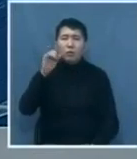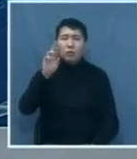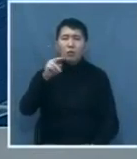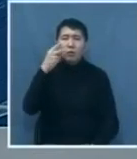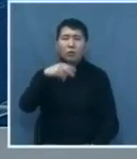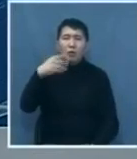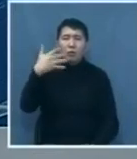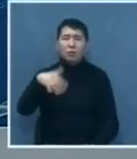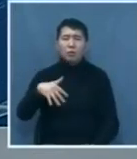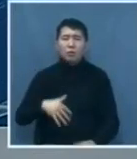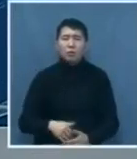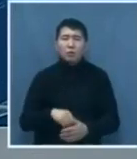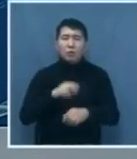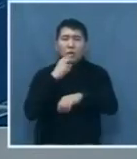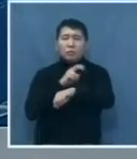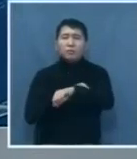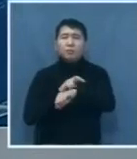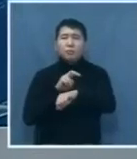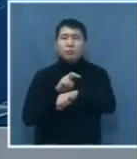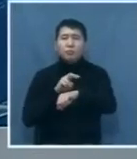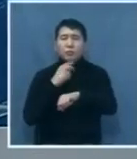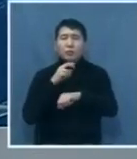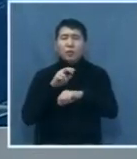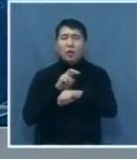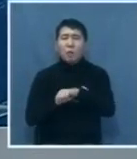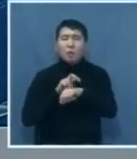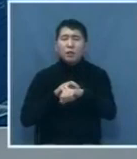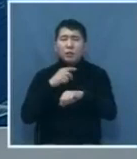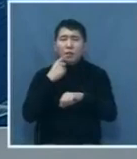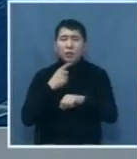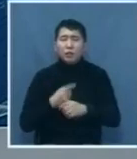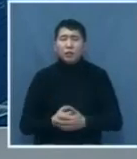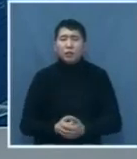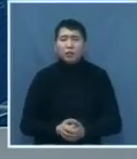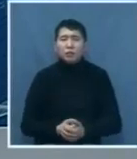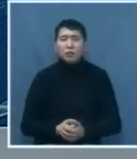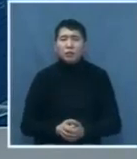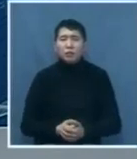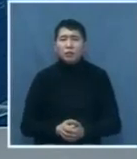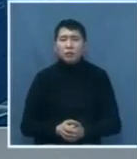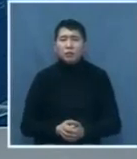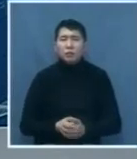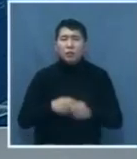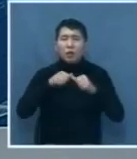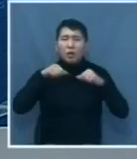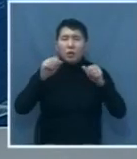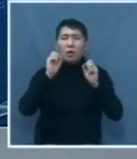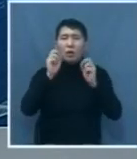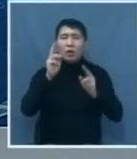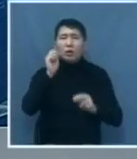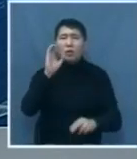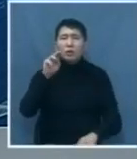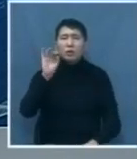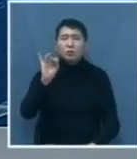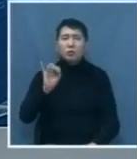в связи с отсутствием комиссии за осуществление переводов, легкость и удобство использования таких систем мгновенных переводов, как КАСПИ, получают все большую